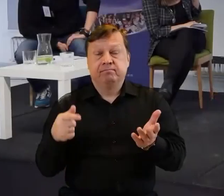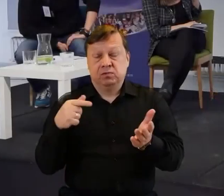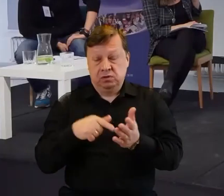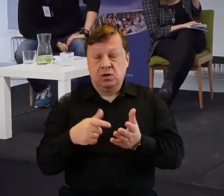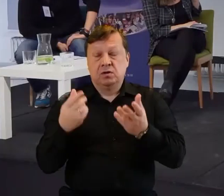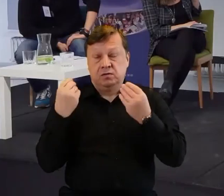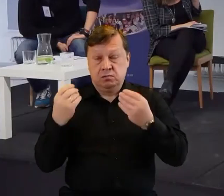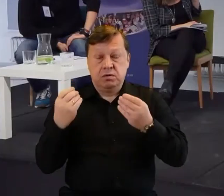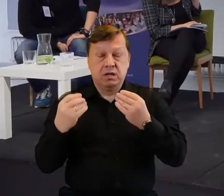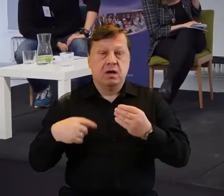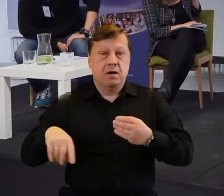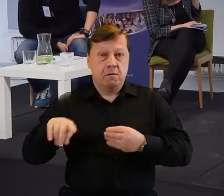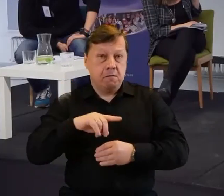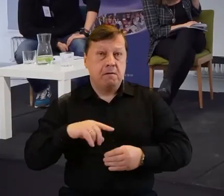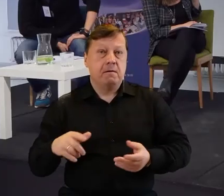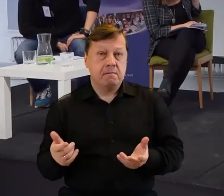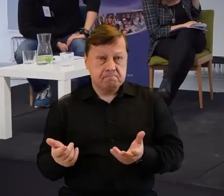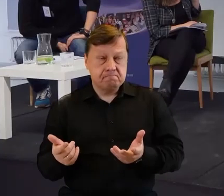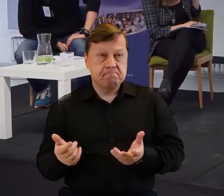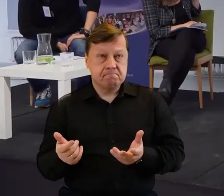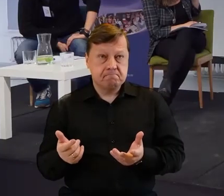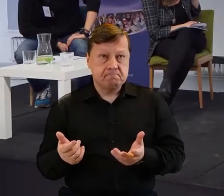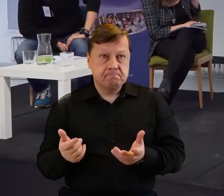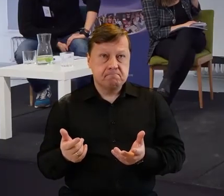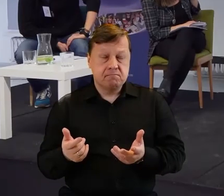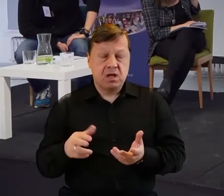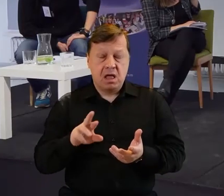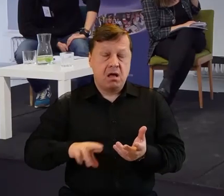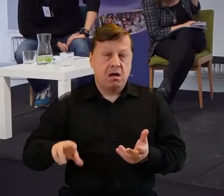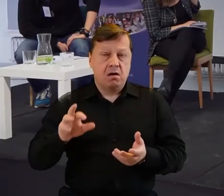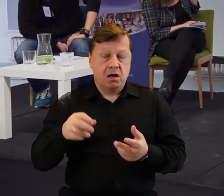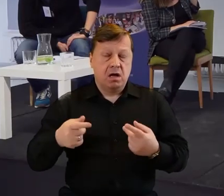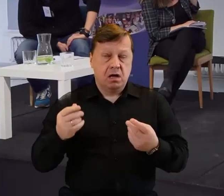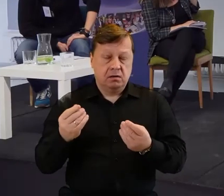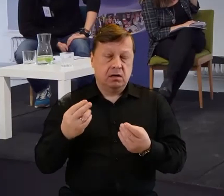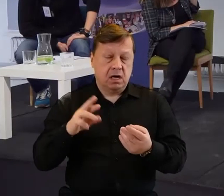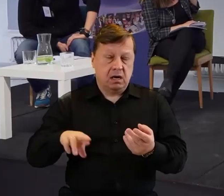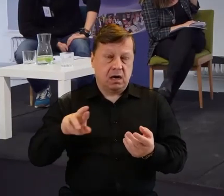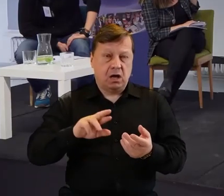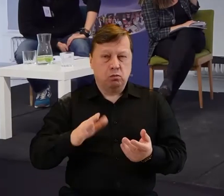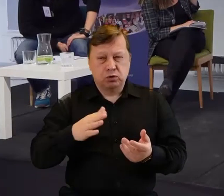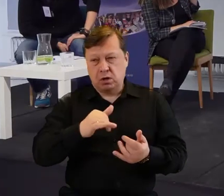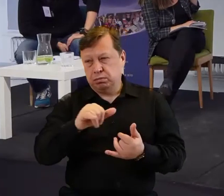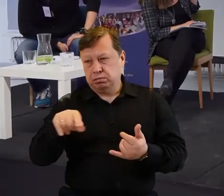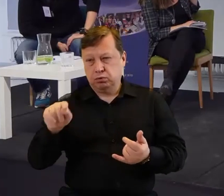regionalnych przedmiotów.